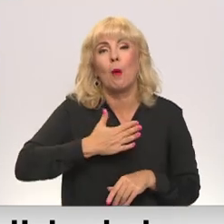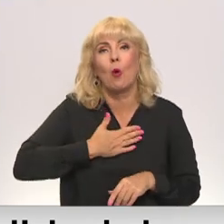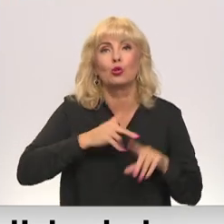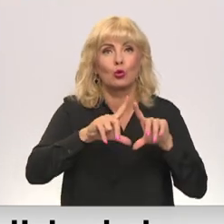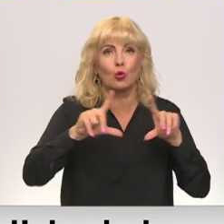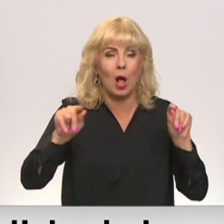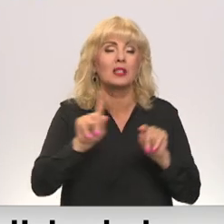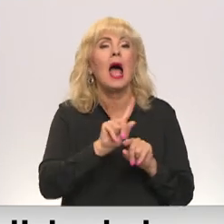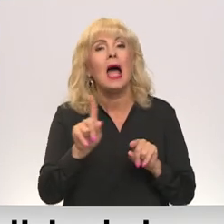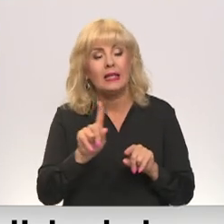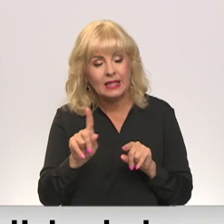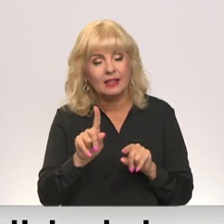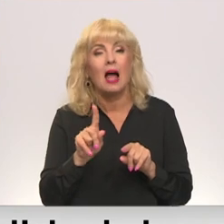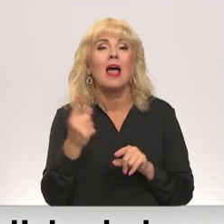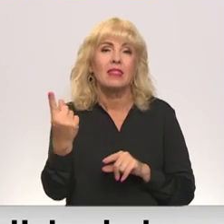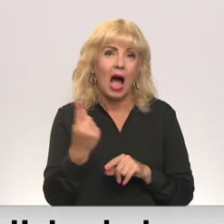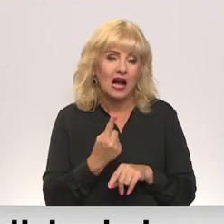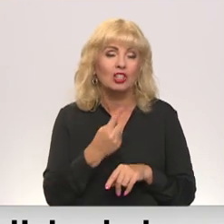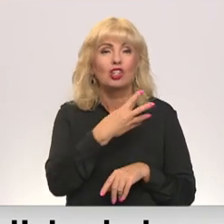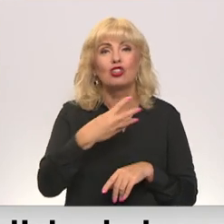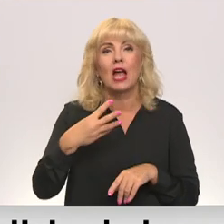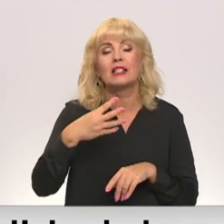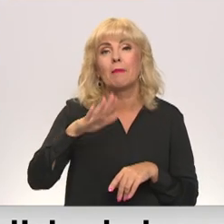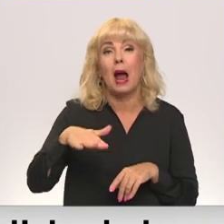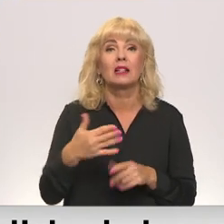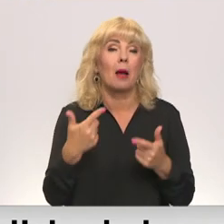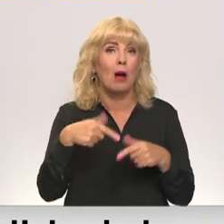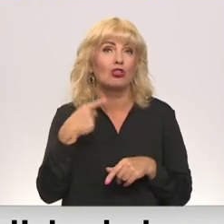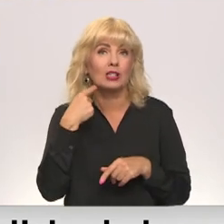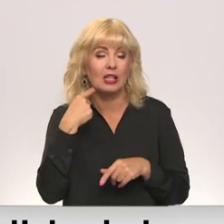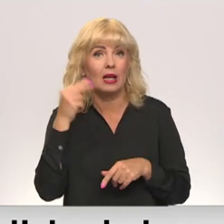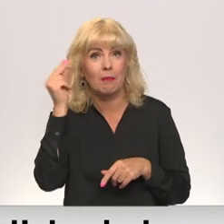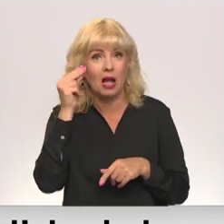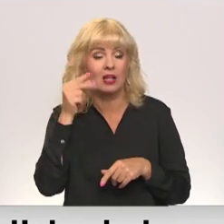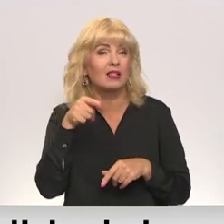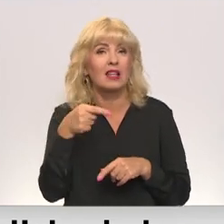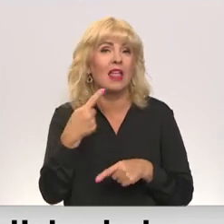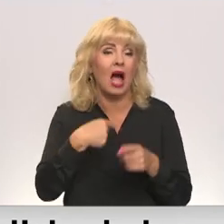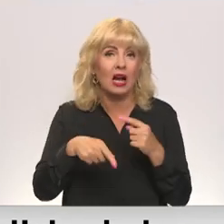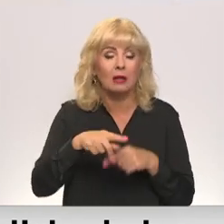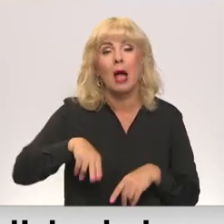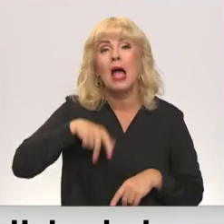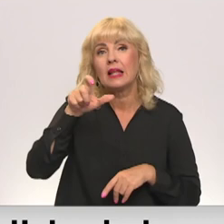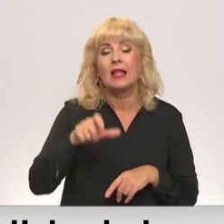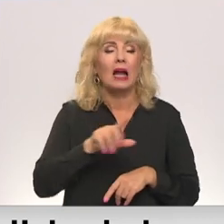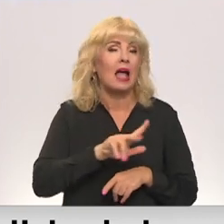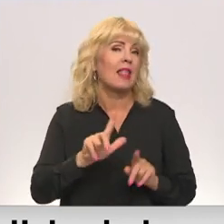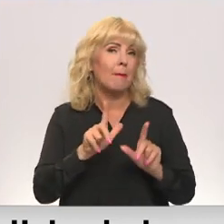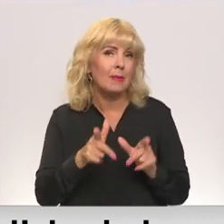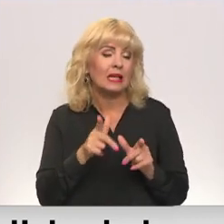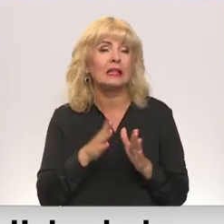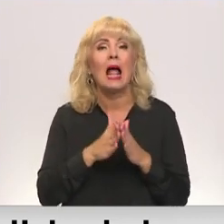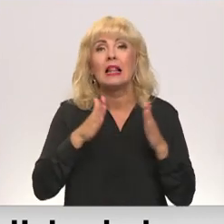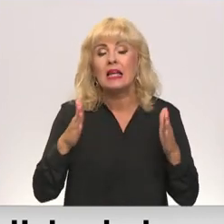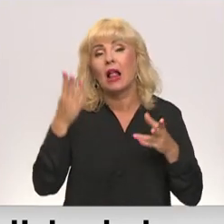Parādās tendence, ka nāk, bet es domāju, ka tie 400 bērni, kas Rīgā mācās īsti nenāk atpakaļ. Tomēr direktors nepiekrīt, ka pārāk